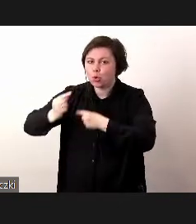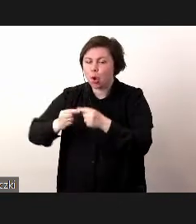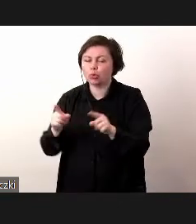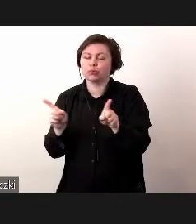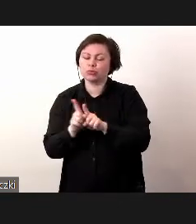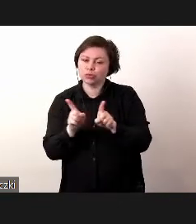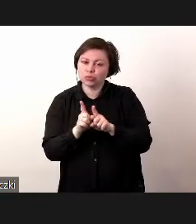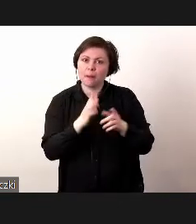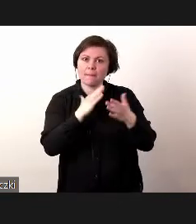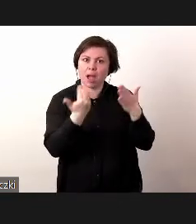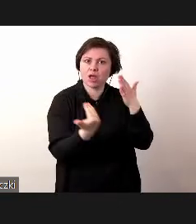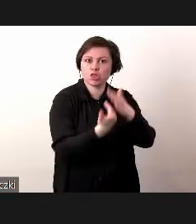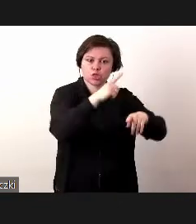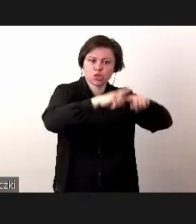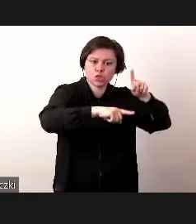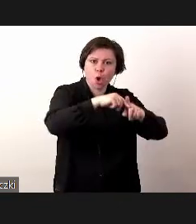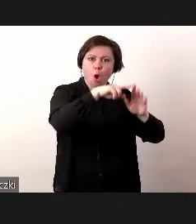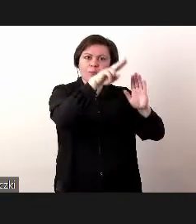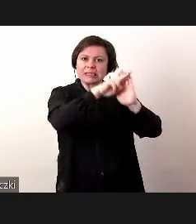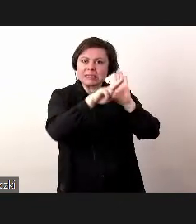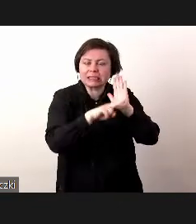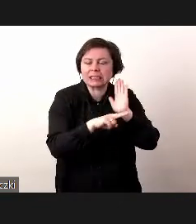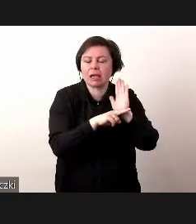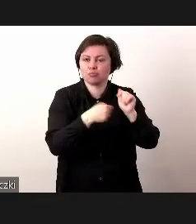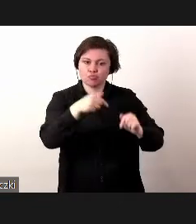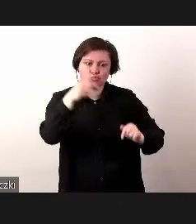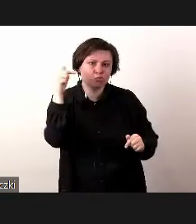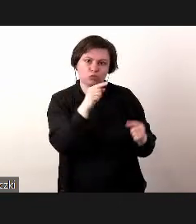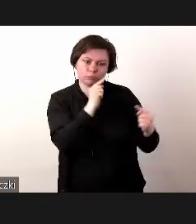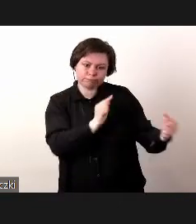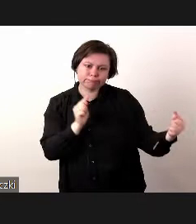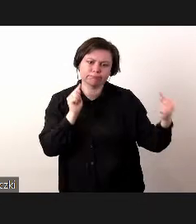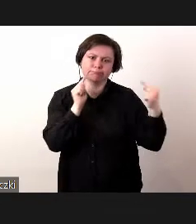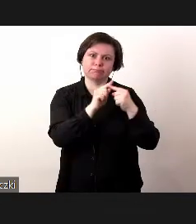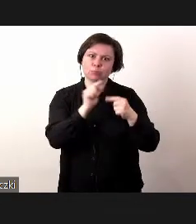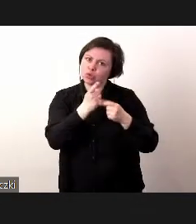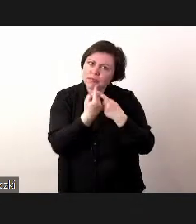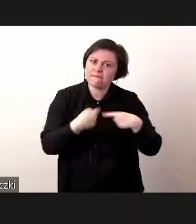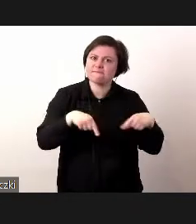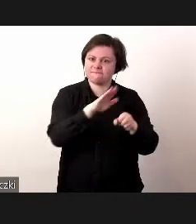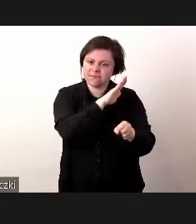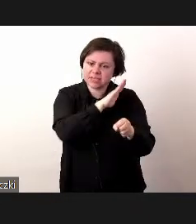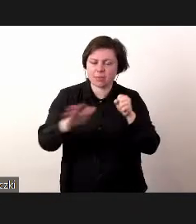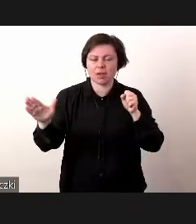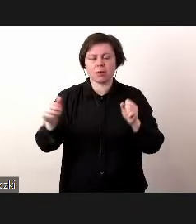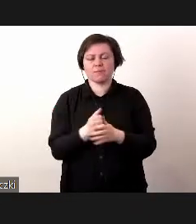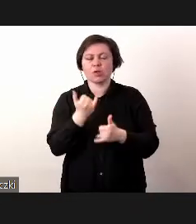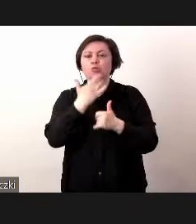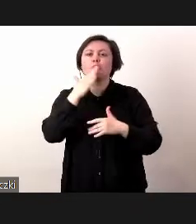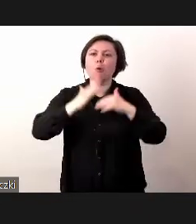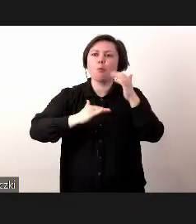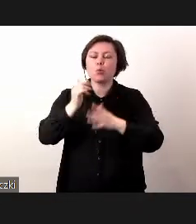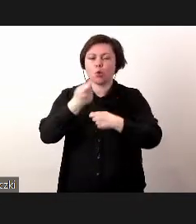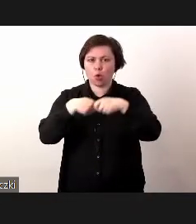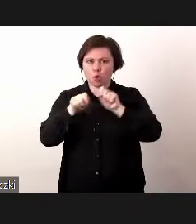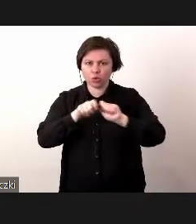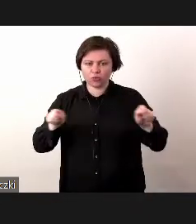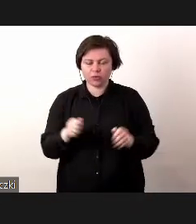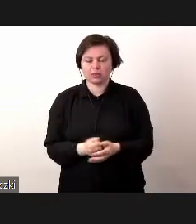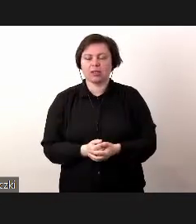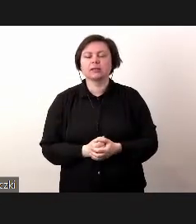ale pojawiają się też normy i standardy, które my musimy spełniać, jeśli chodzi o budowane rozwiązania.